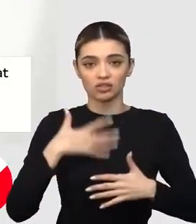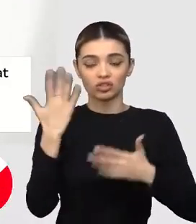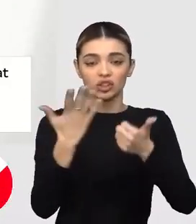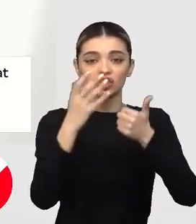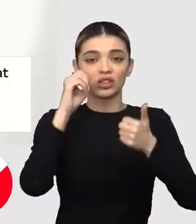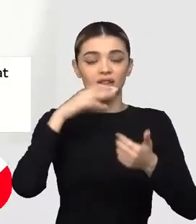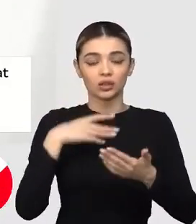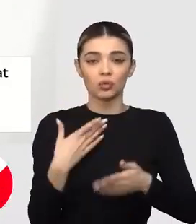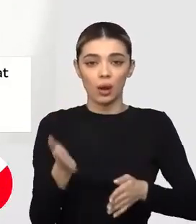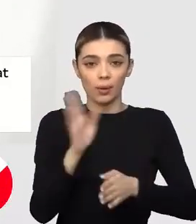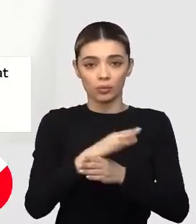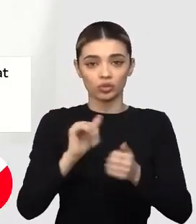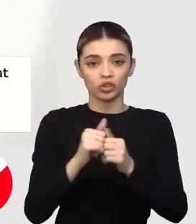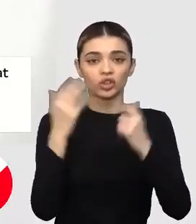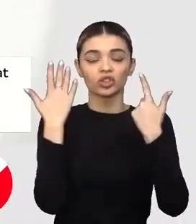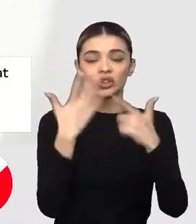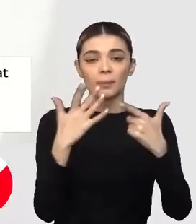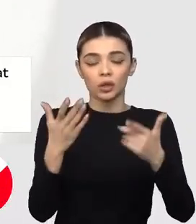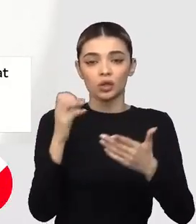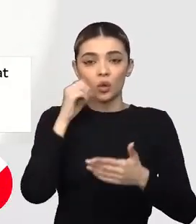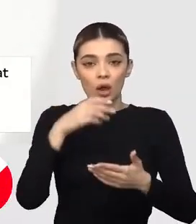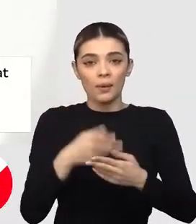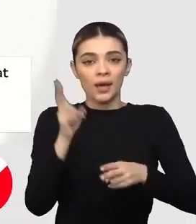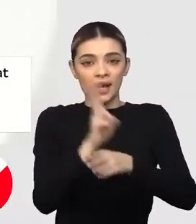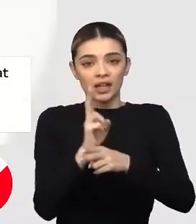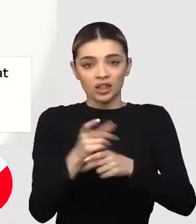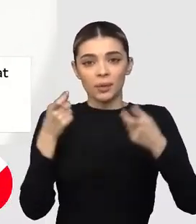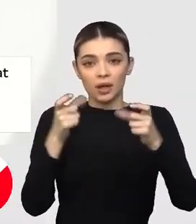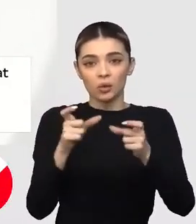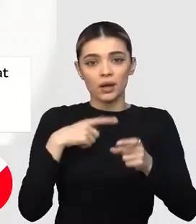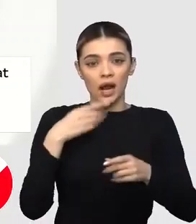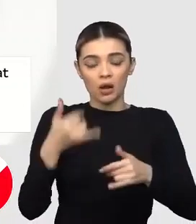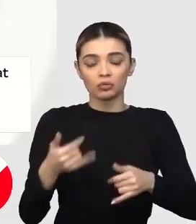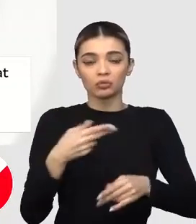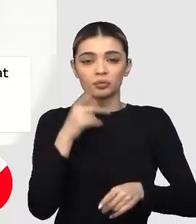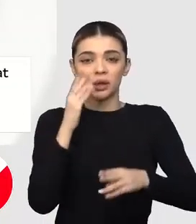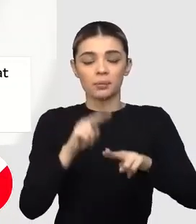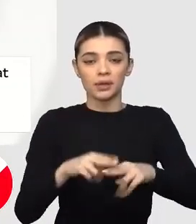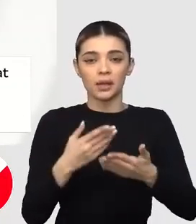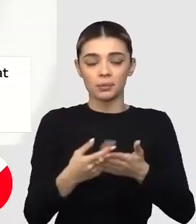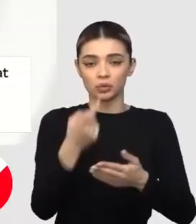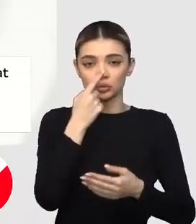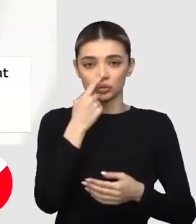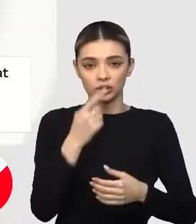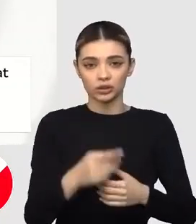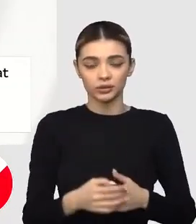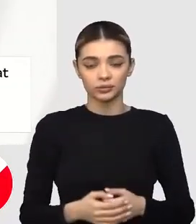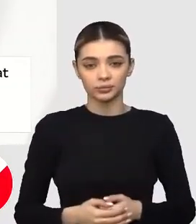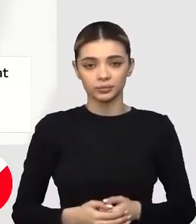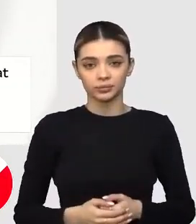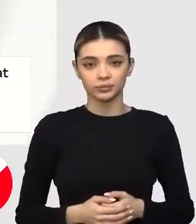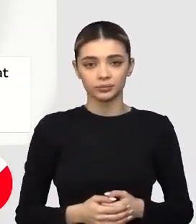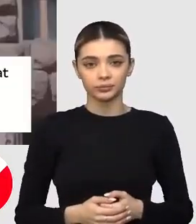Cel puțin 56 de prizonieri au murit, iar 700 de apărători de la Mariupol continuă să fie în mâinile rușilor.